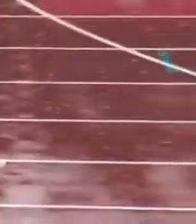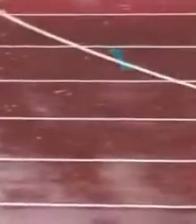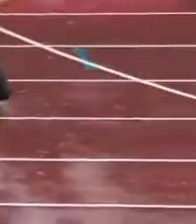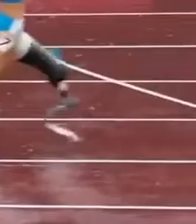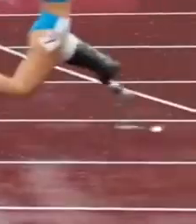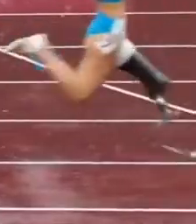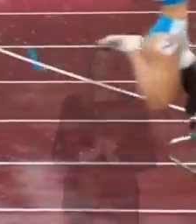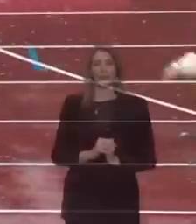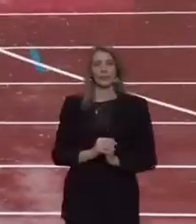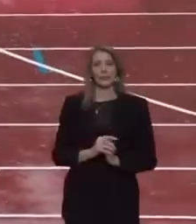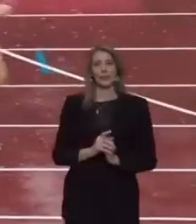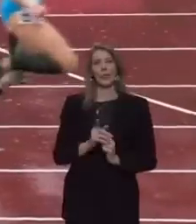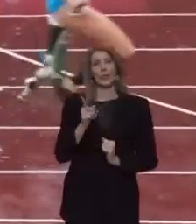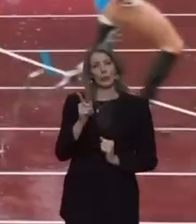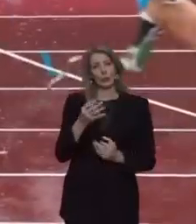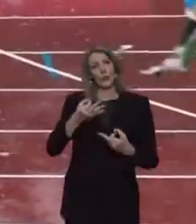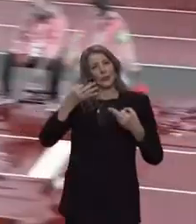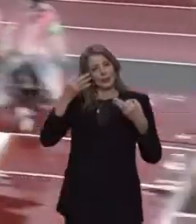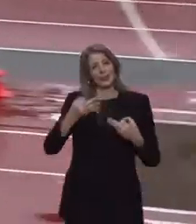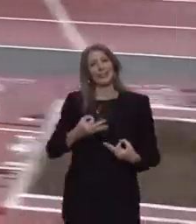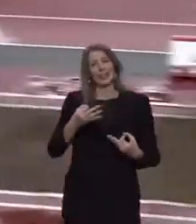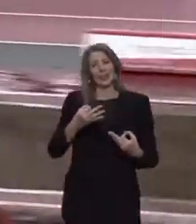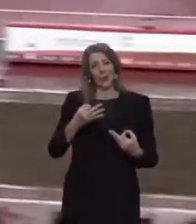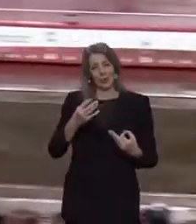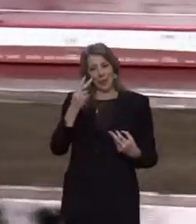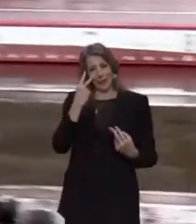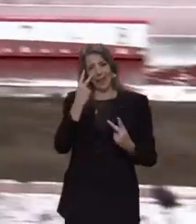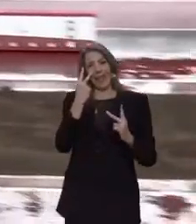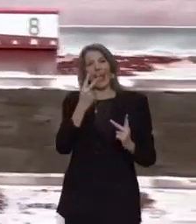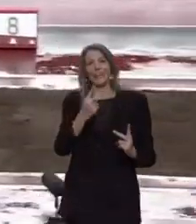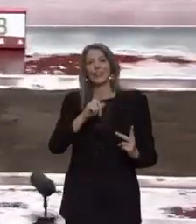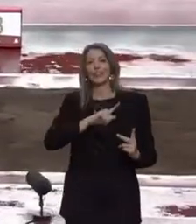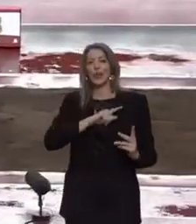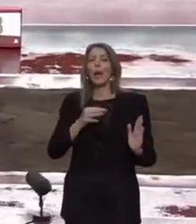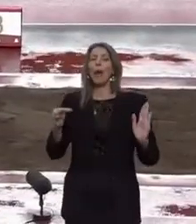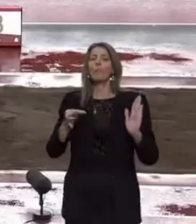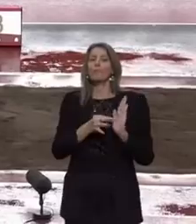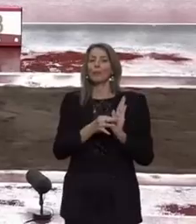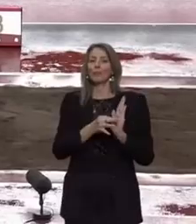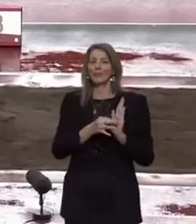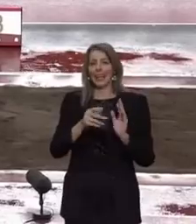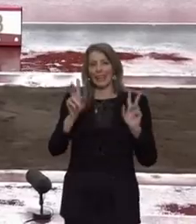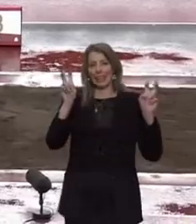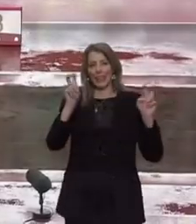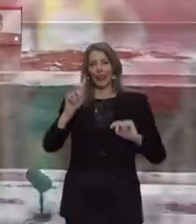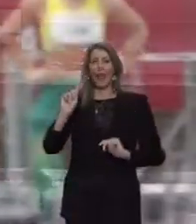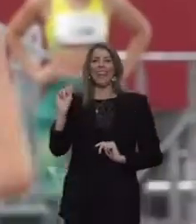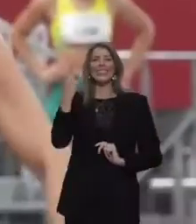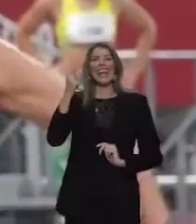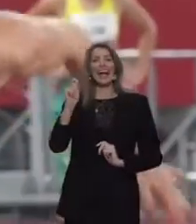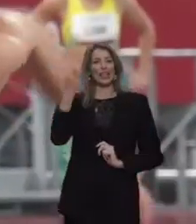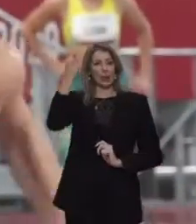Avrai certamente seguito la nostra striscia tra vinco per la vita